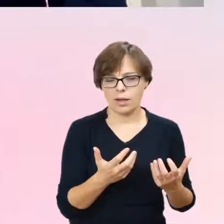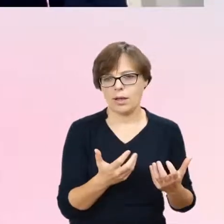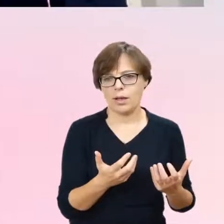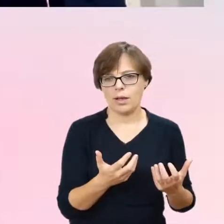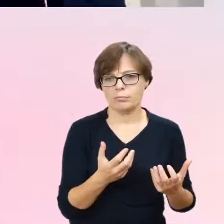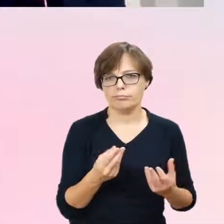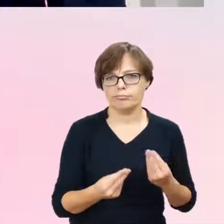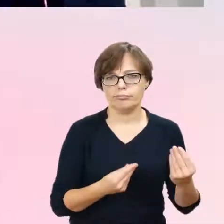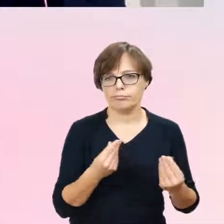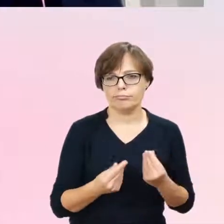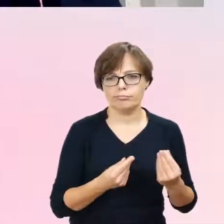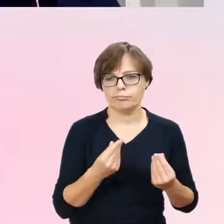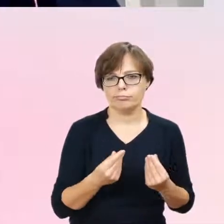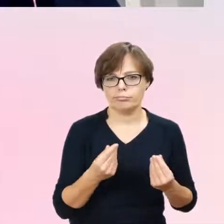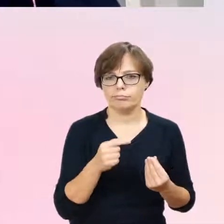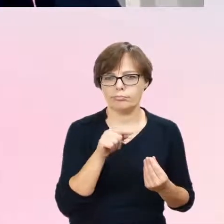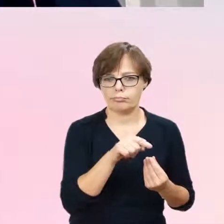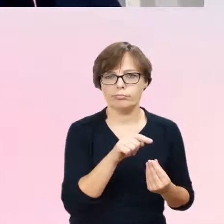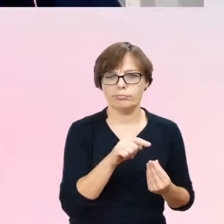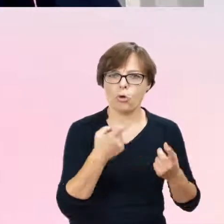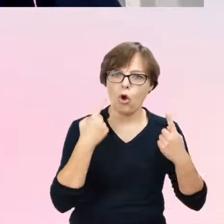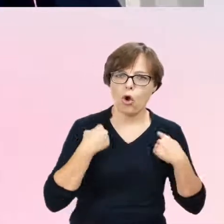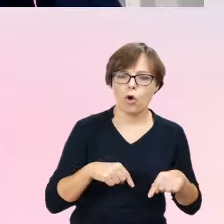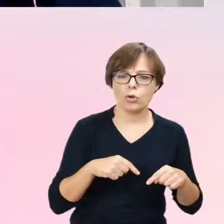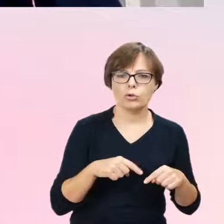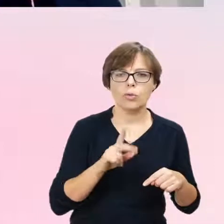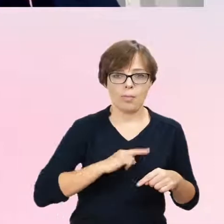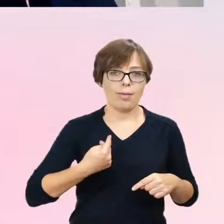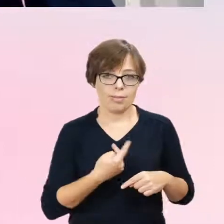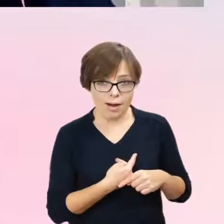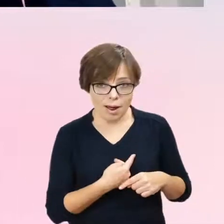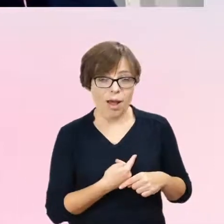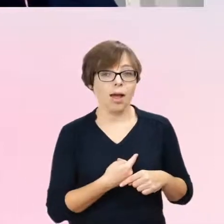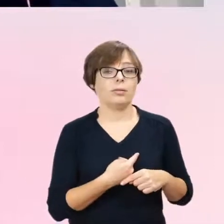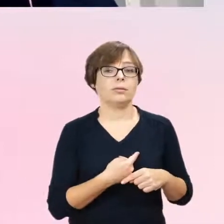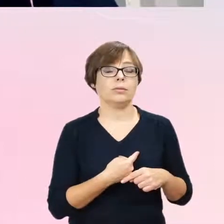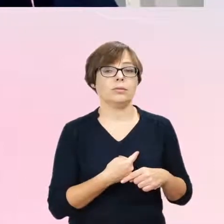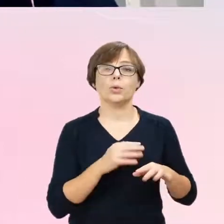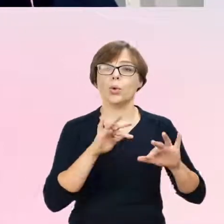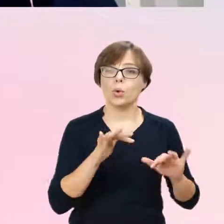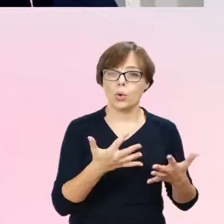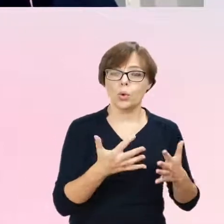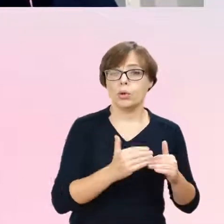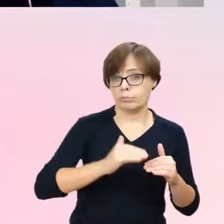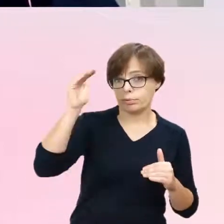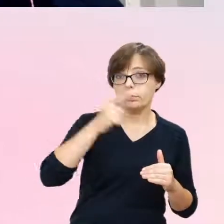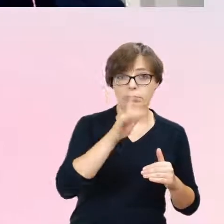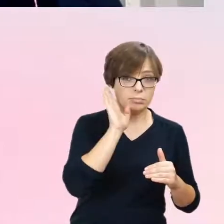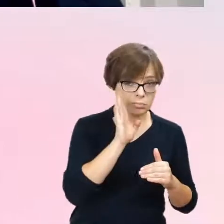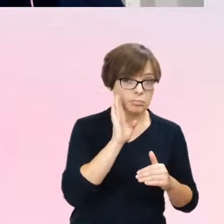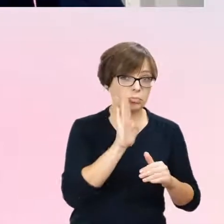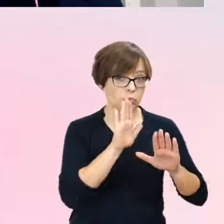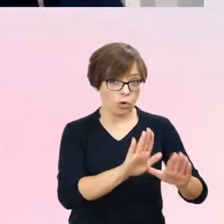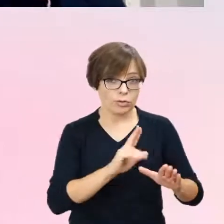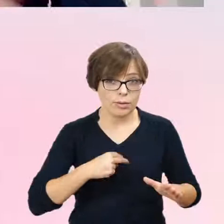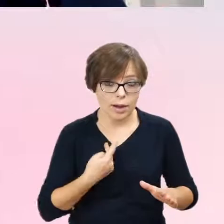pozostawać osobą transpłciową, tak? Czy deklarować się jako osoba transpłciowa. W